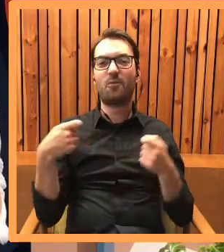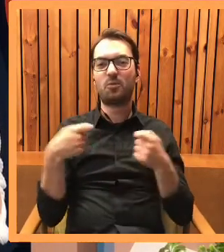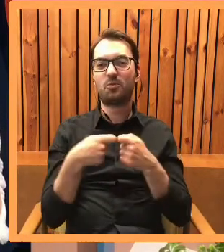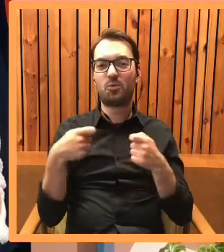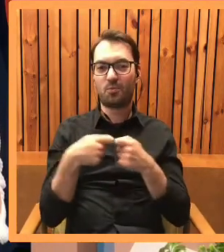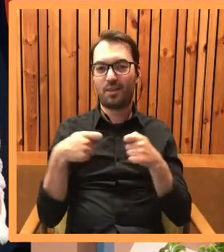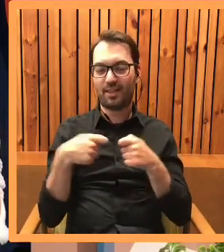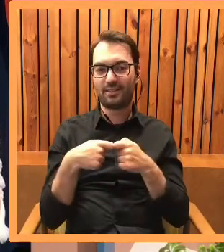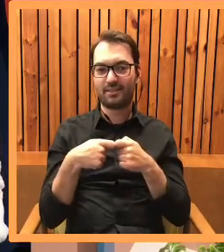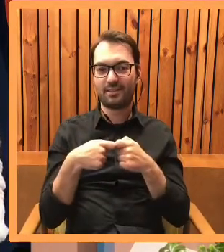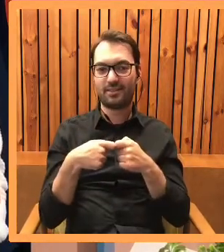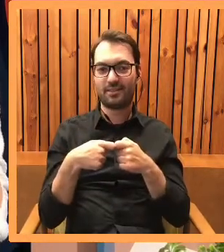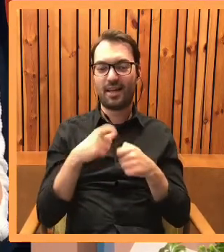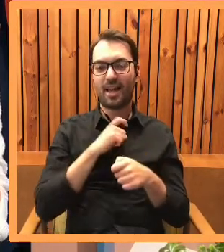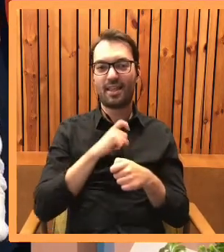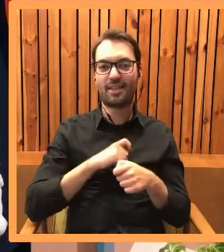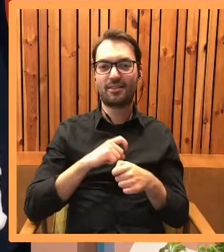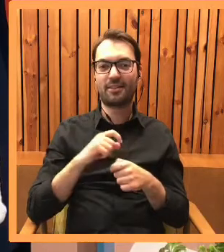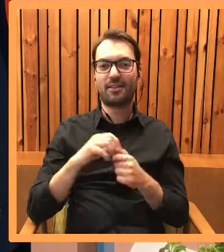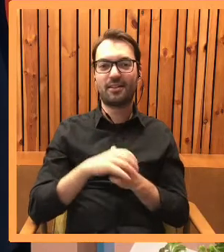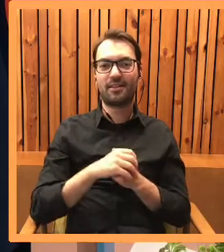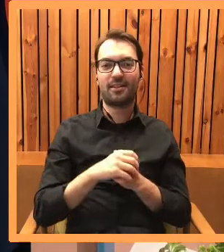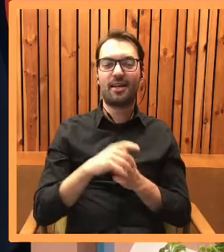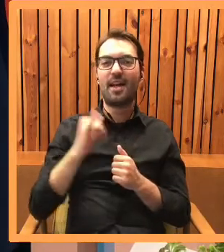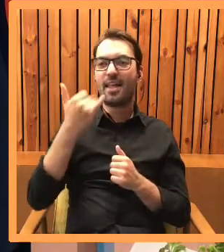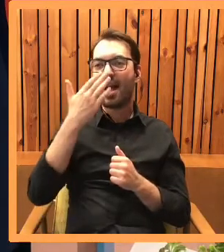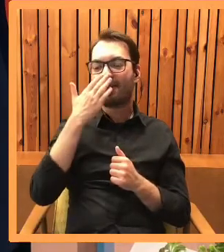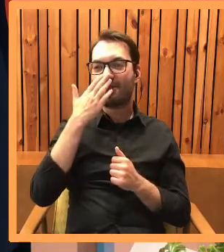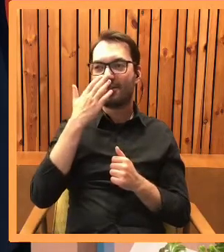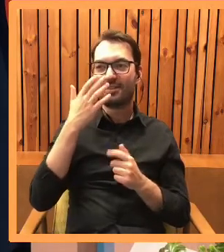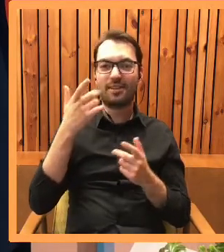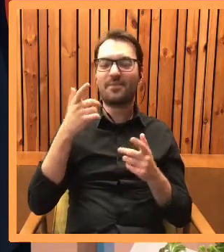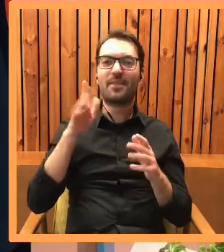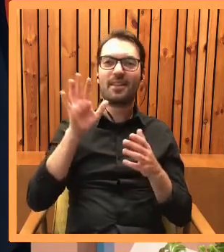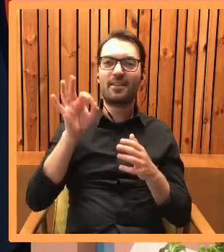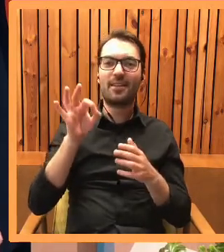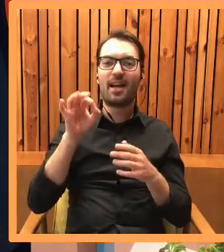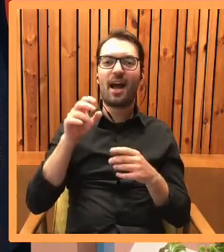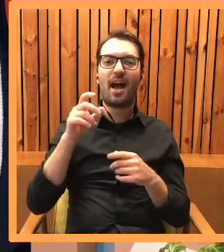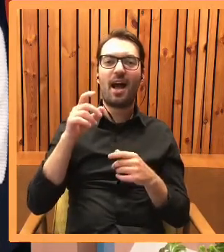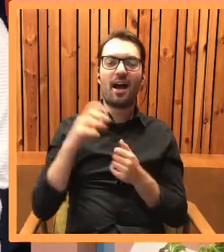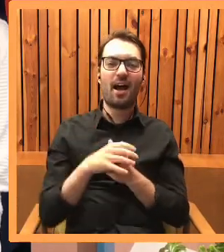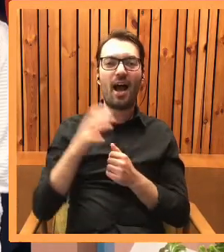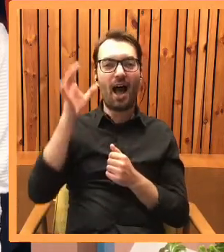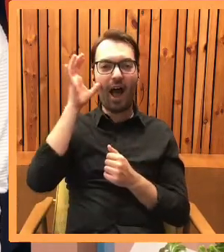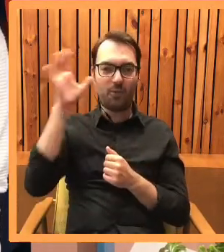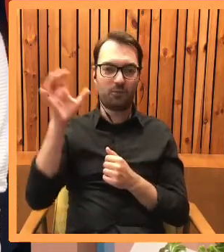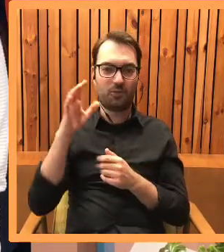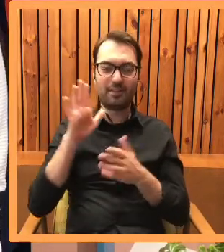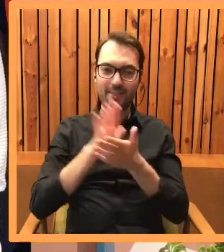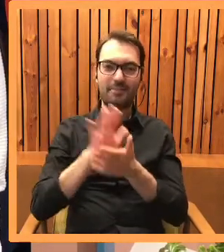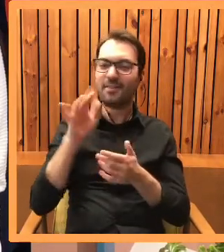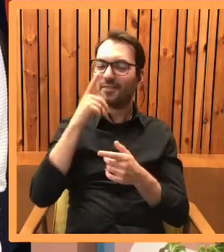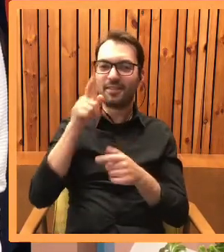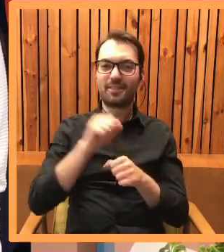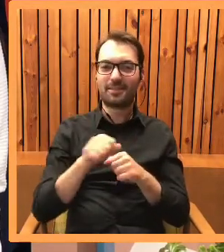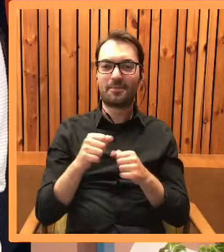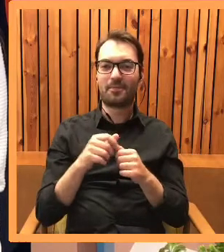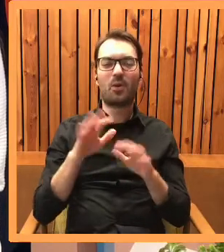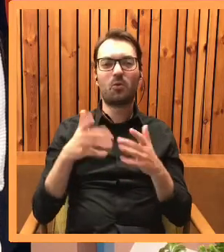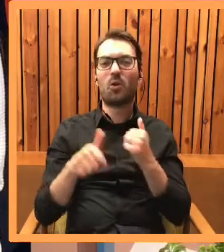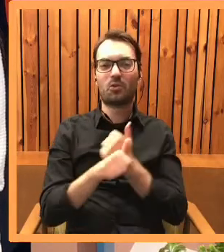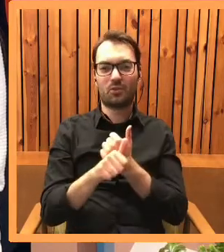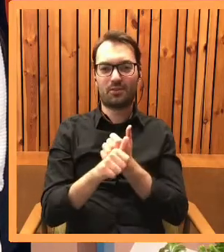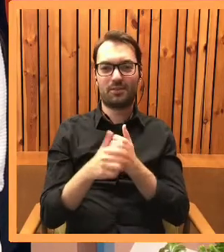zakończyłyśmy redaktorską. Jakim Ty jesteś autorem? Bo to też zawsze wygląda bardzo, bardzo różnorodnie. Czy jesteś taką